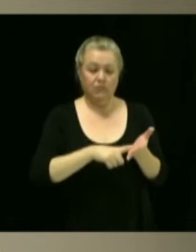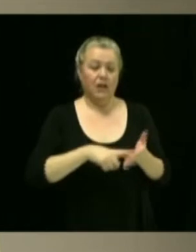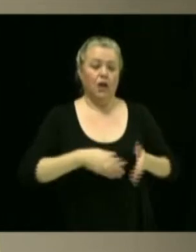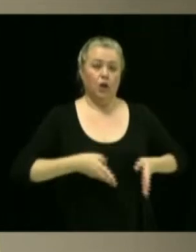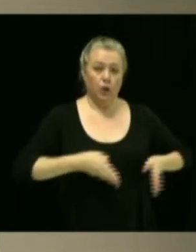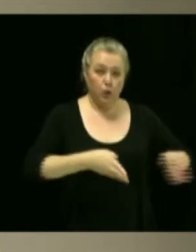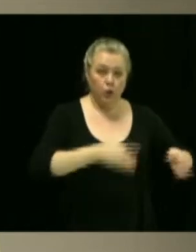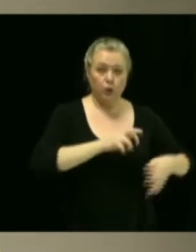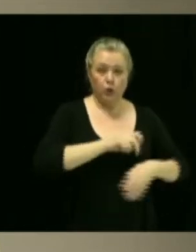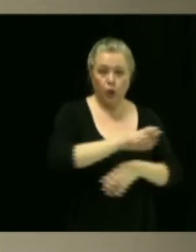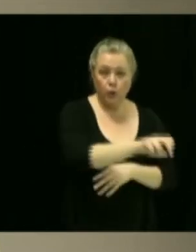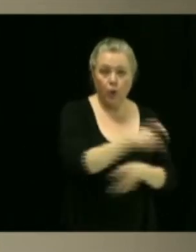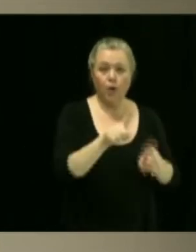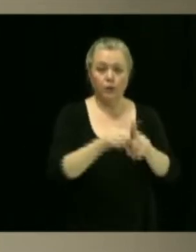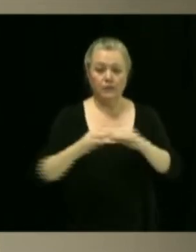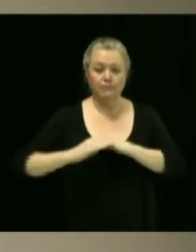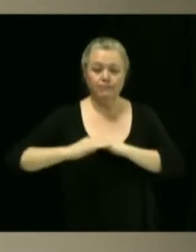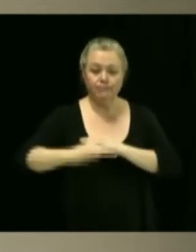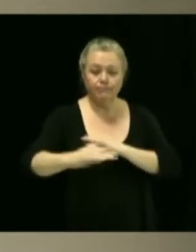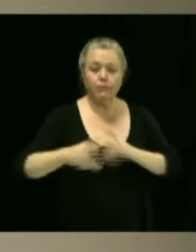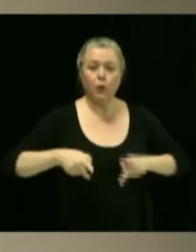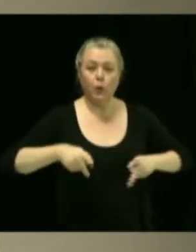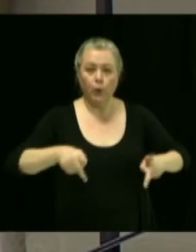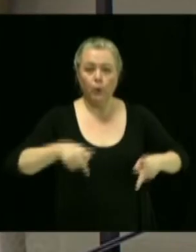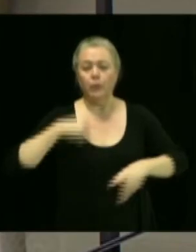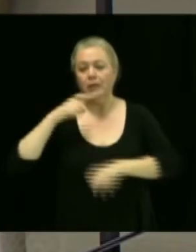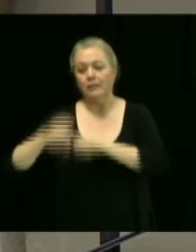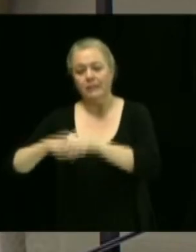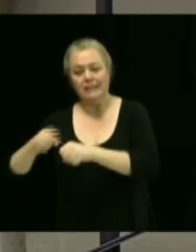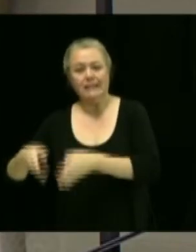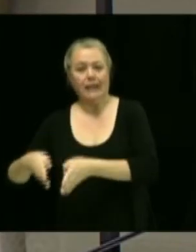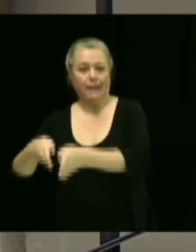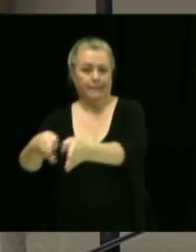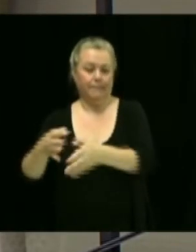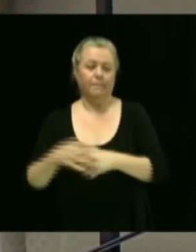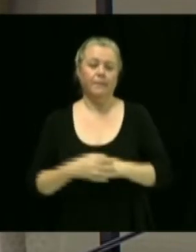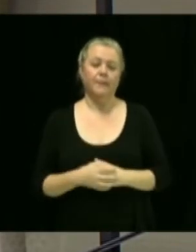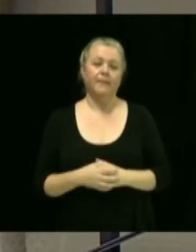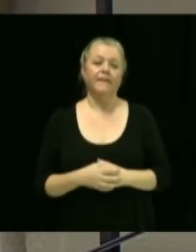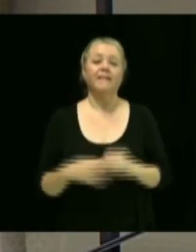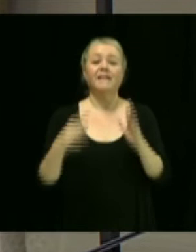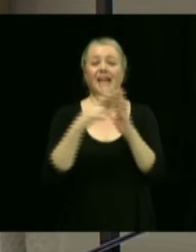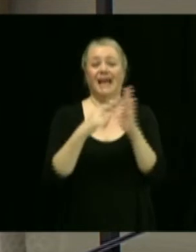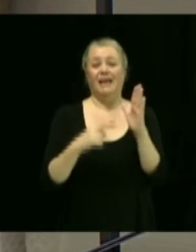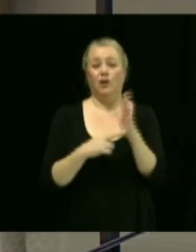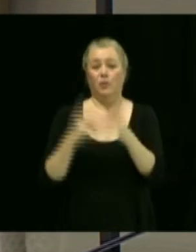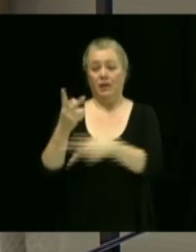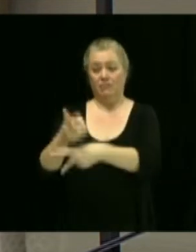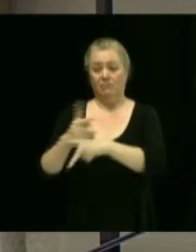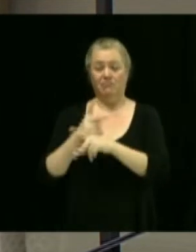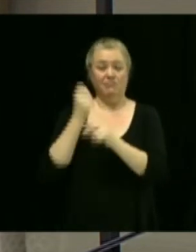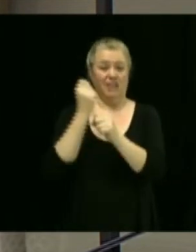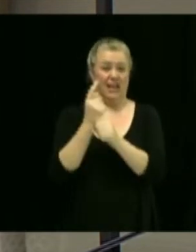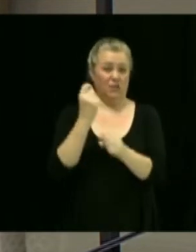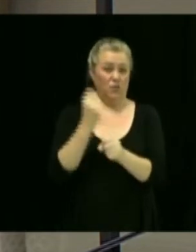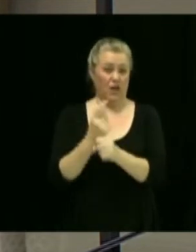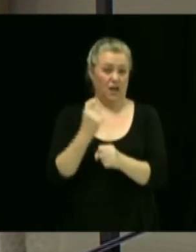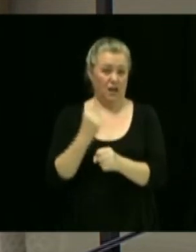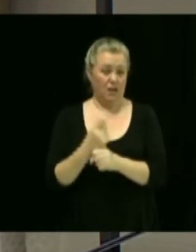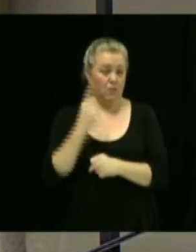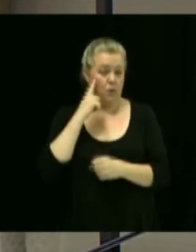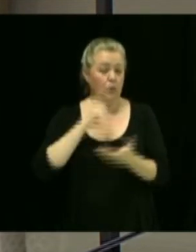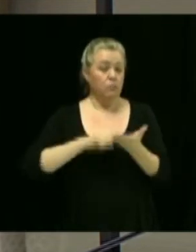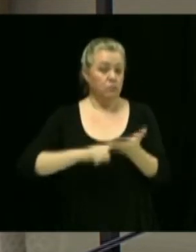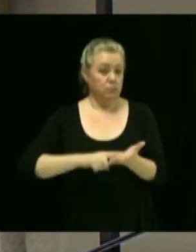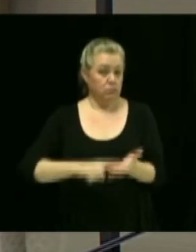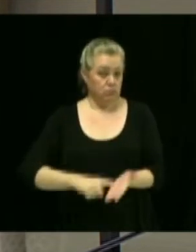pavage sur diverses rues et pistes cyclables de la Ville. Alors, c'est le règlement d'emprunt annuel pour les différents travaux de pavage, M.